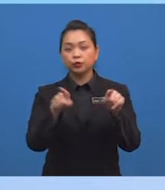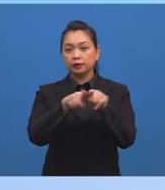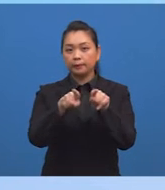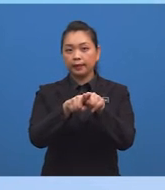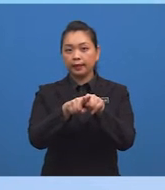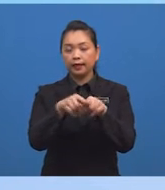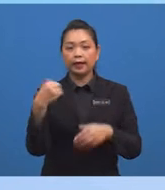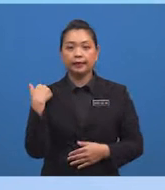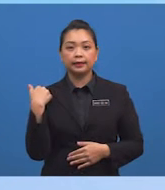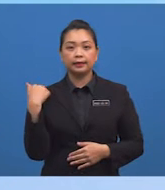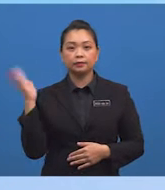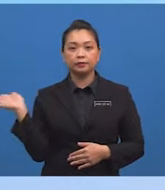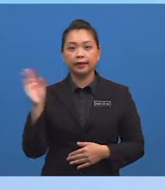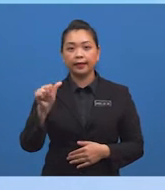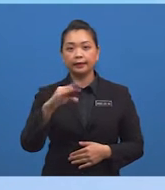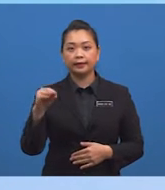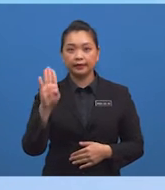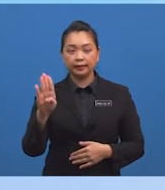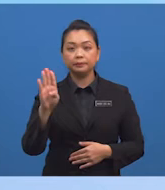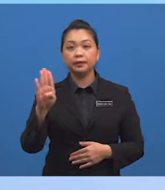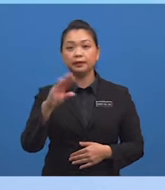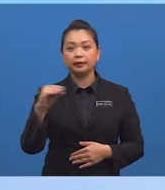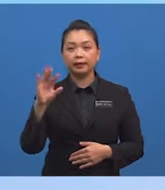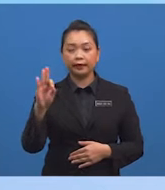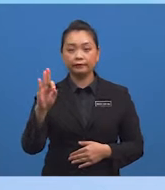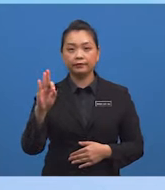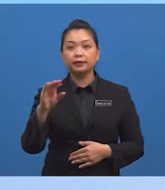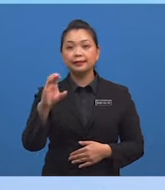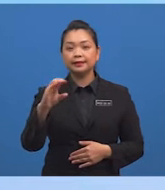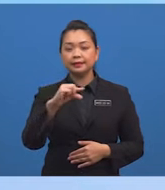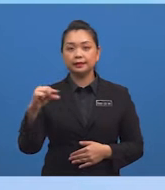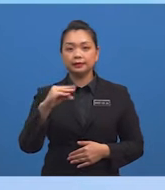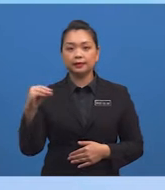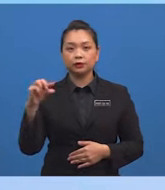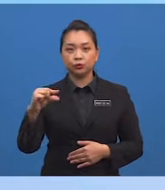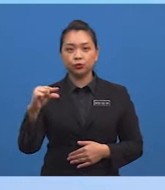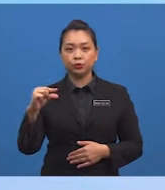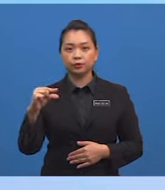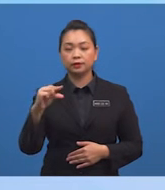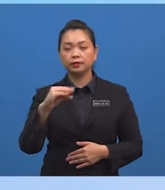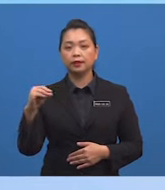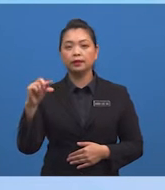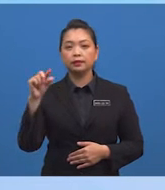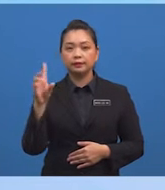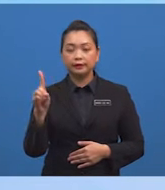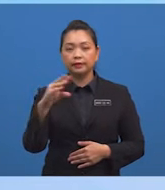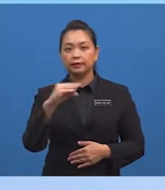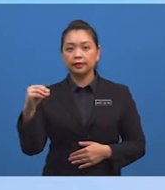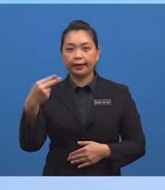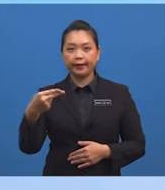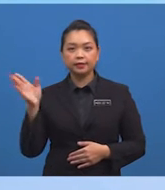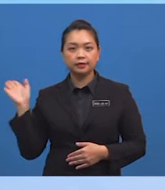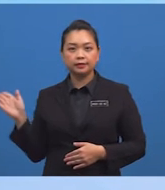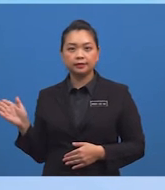ialah sudut A dan E Sudut B dan F Sudut C dan G Serta sudut D